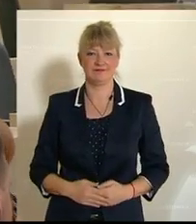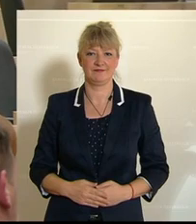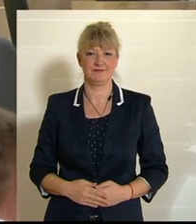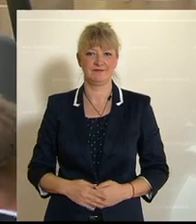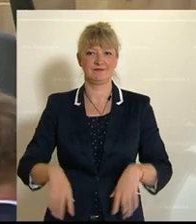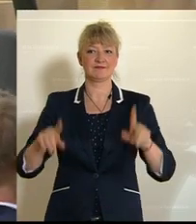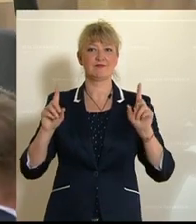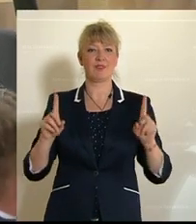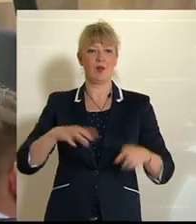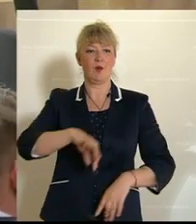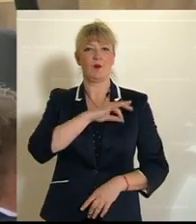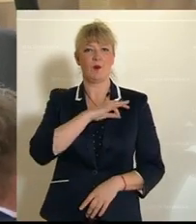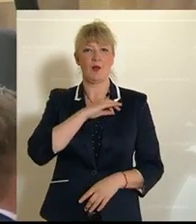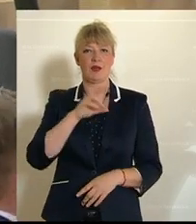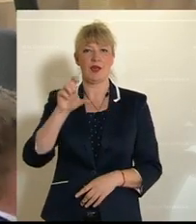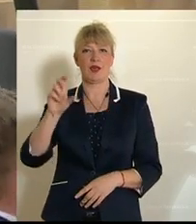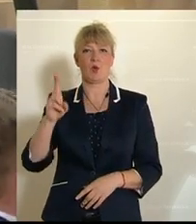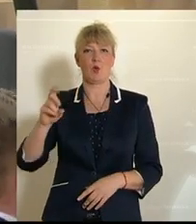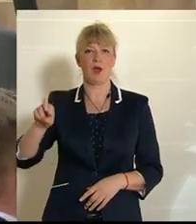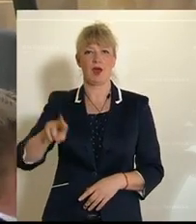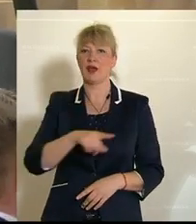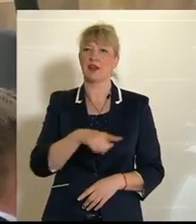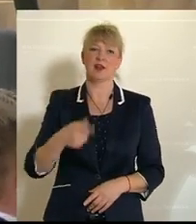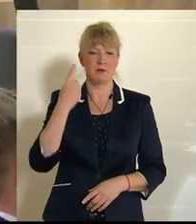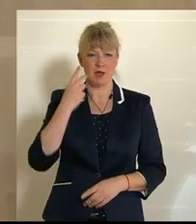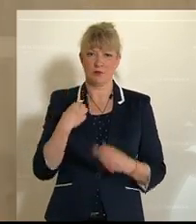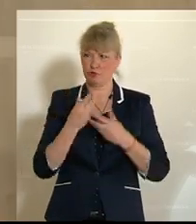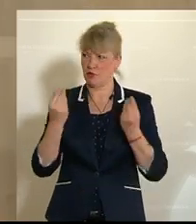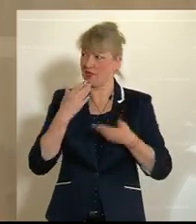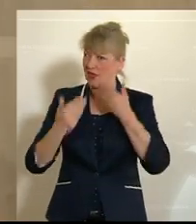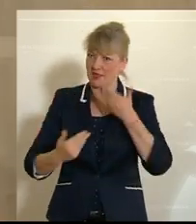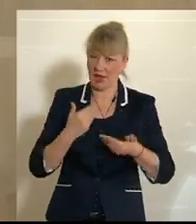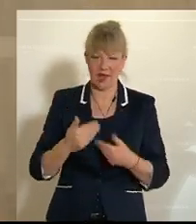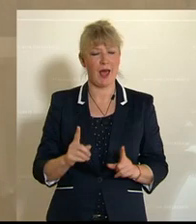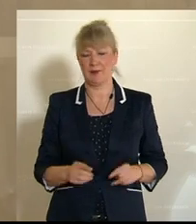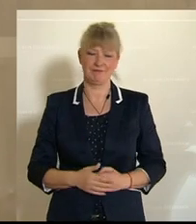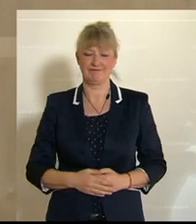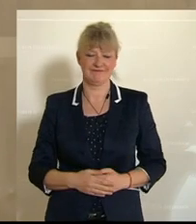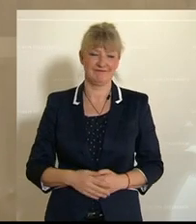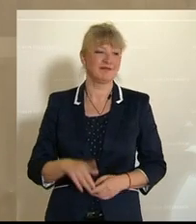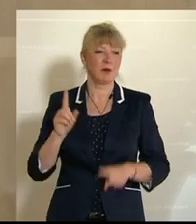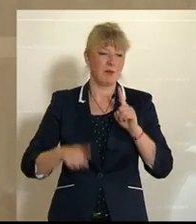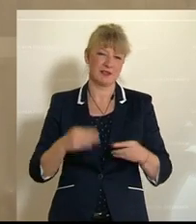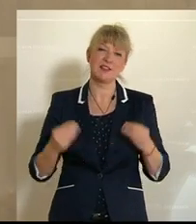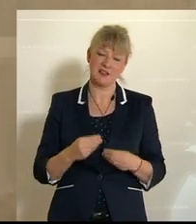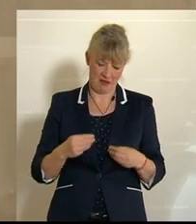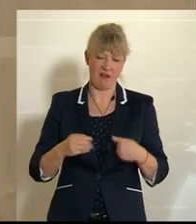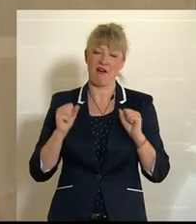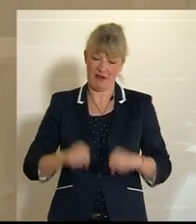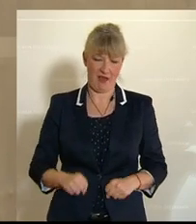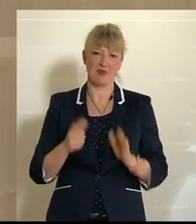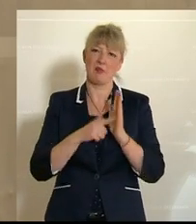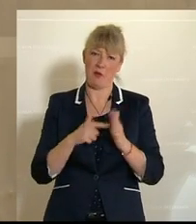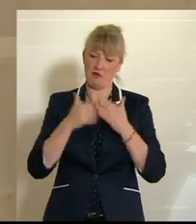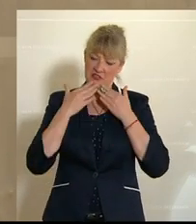Und auch wenn der Kollege Kucher meint, wir bedanken uns zu viel, ich denke mal, für gewisse Dinge kann man sich nicht zu oft bedanken, Philipp.